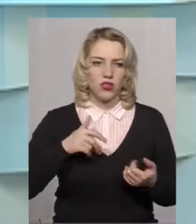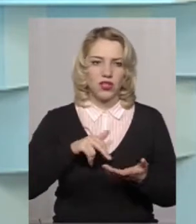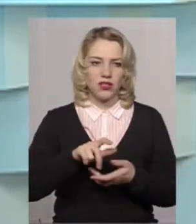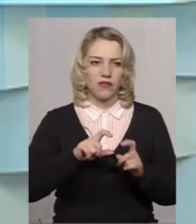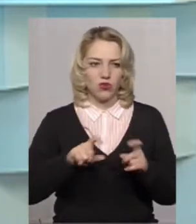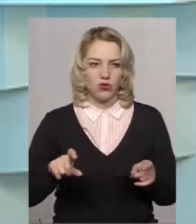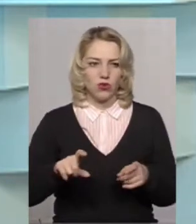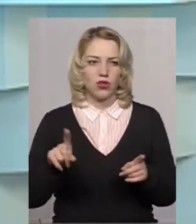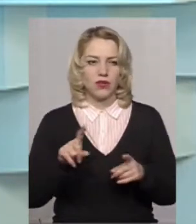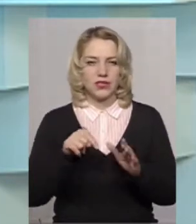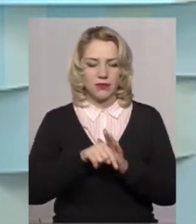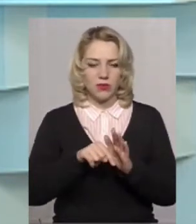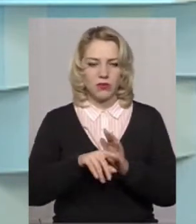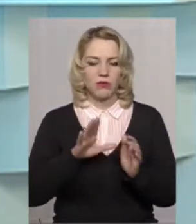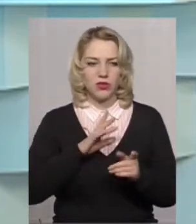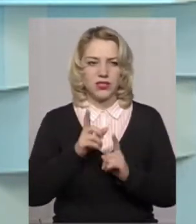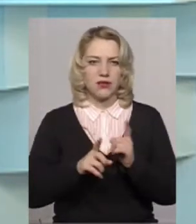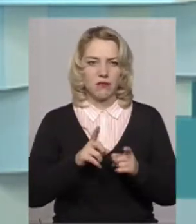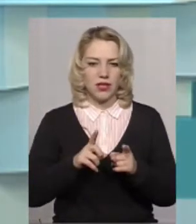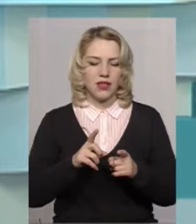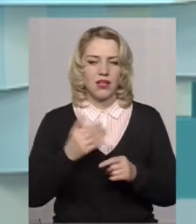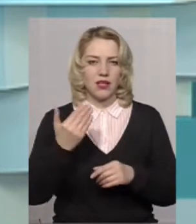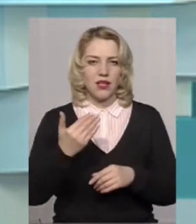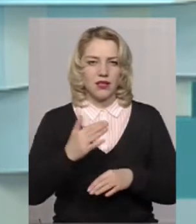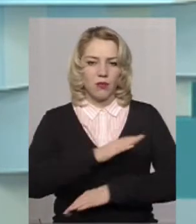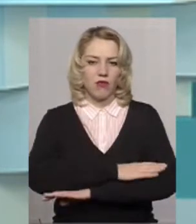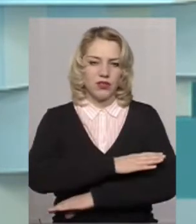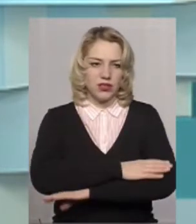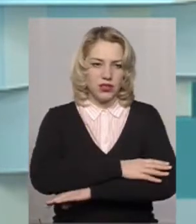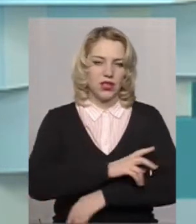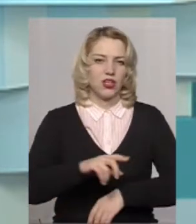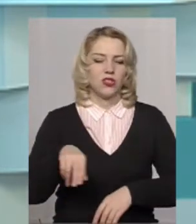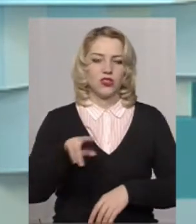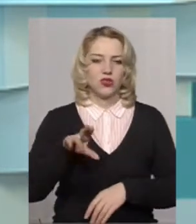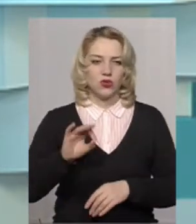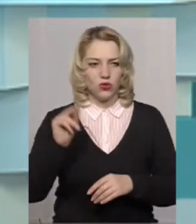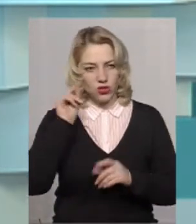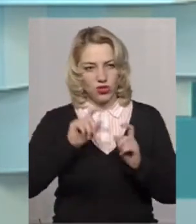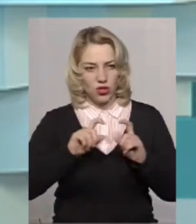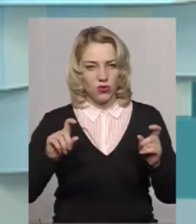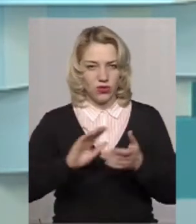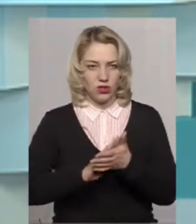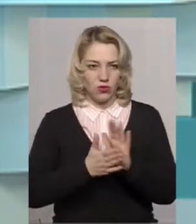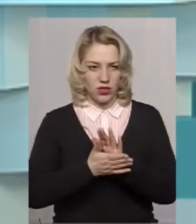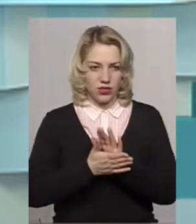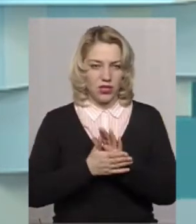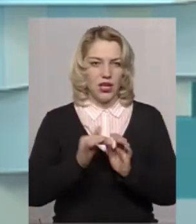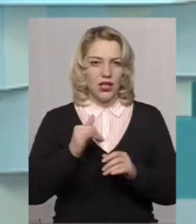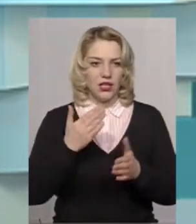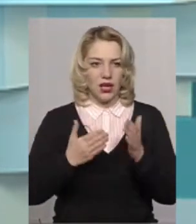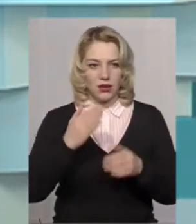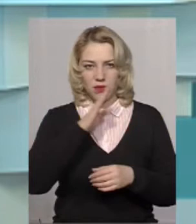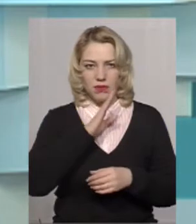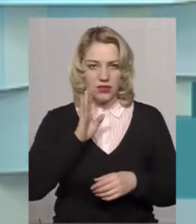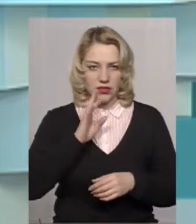школу, тобто, були певні ознаки зміни її поведінки, саме щодо шкільної ситуації. І, напевно,